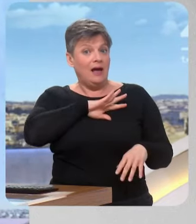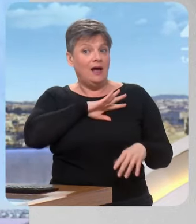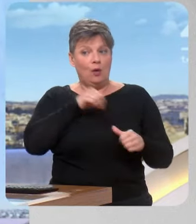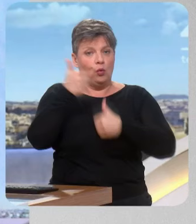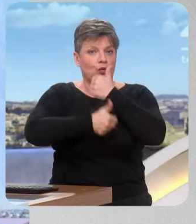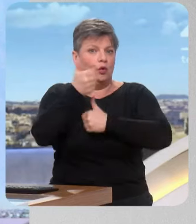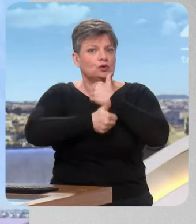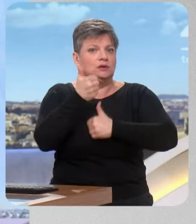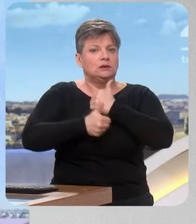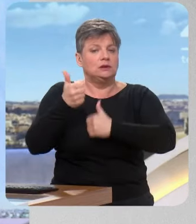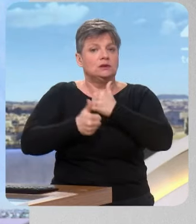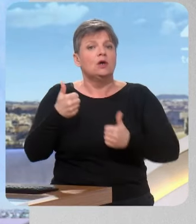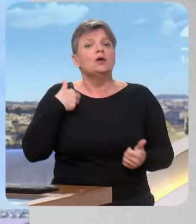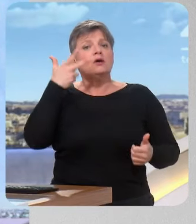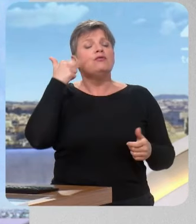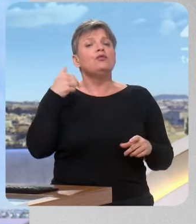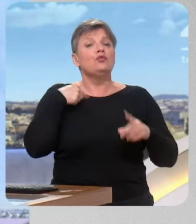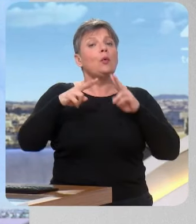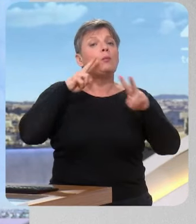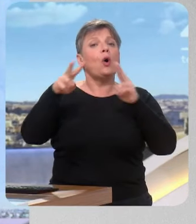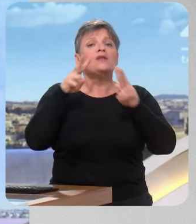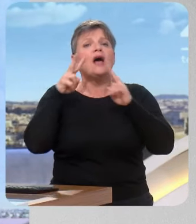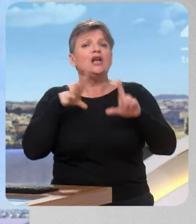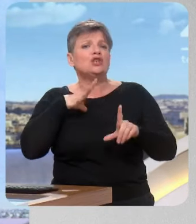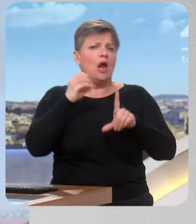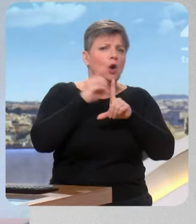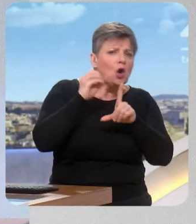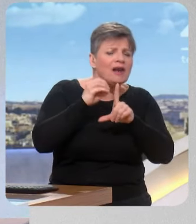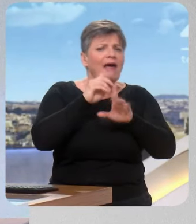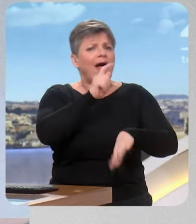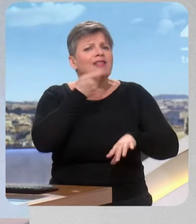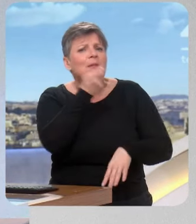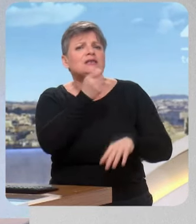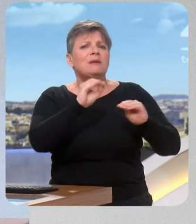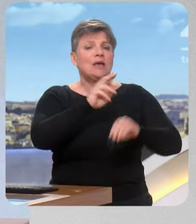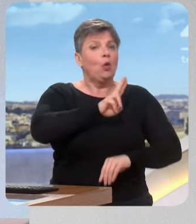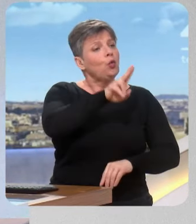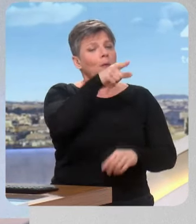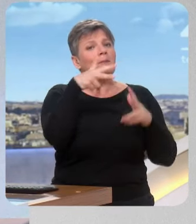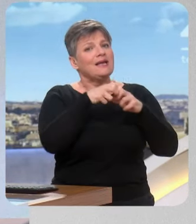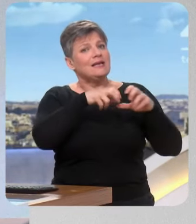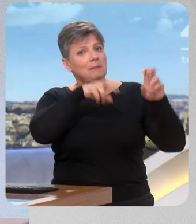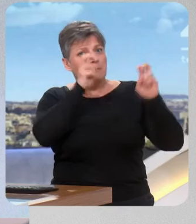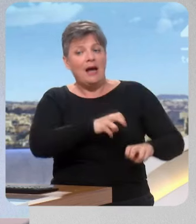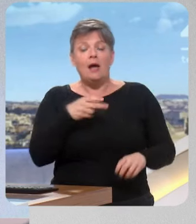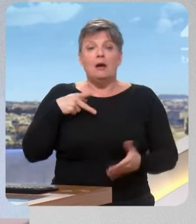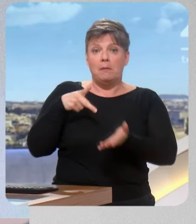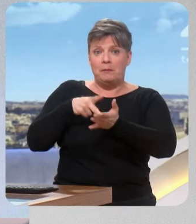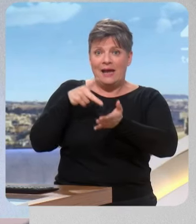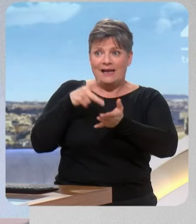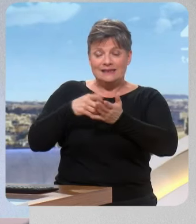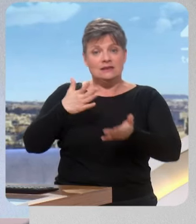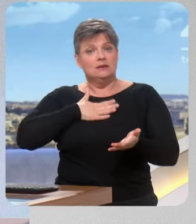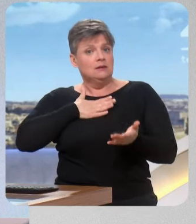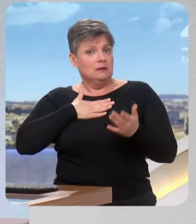concurrentielle. Vous avez vu sur la carte, en Bretagne, où il y a des Leclerc, des intermarchés, EU, les prix sont bas. À Paris, il n'y a pas la place d'avoir nos